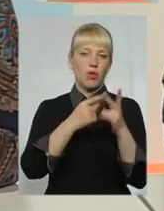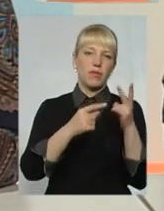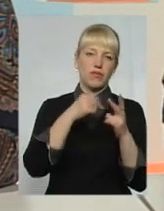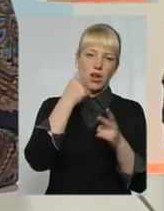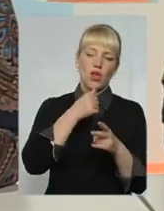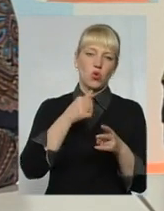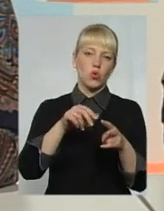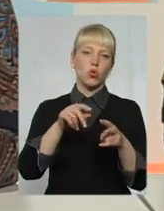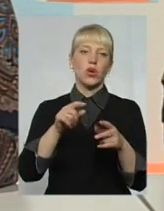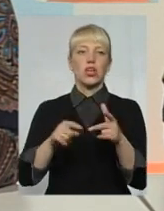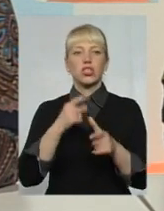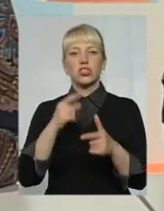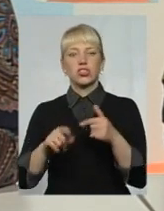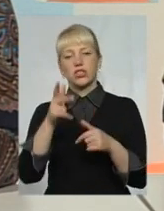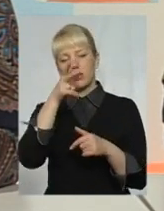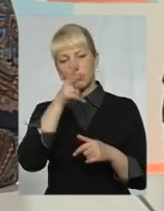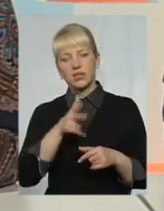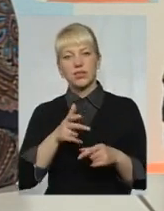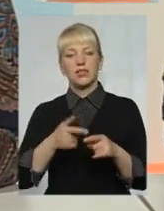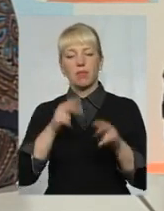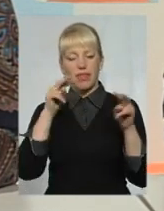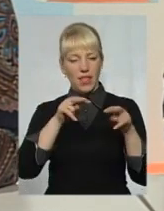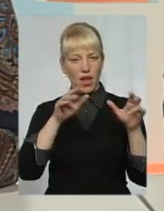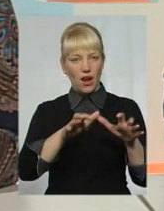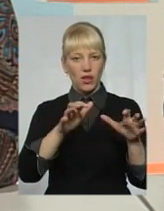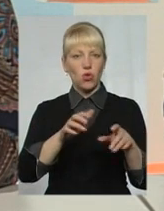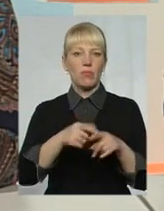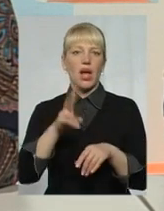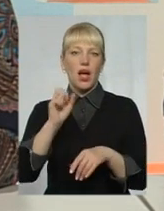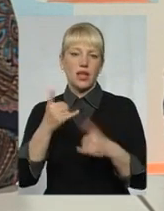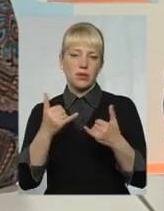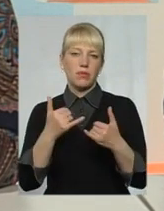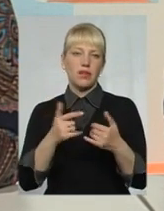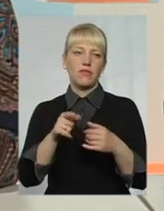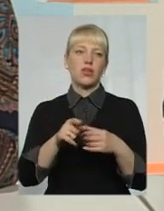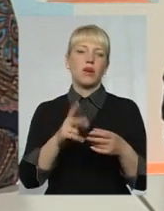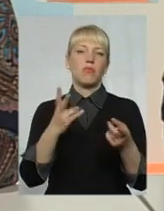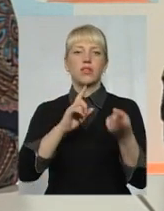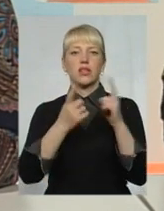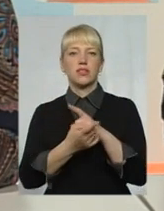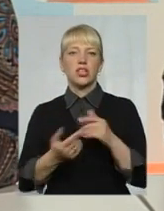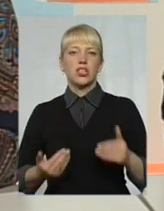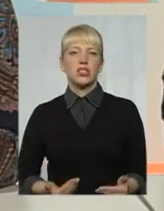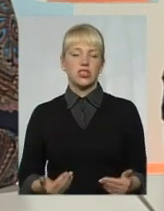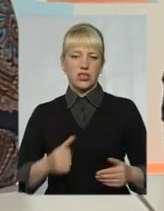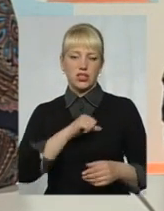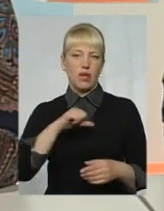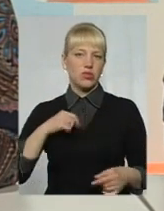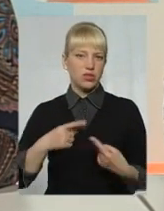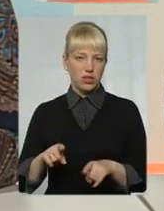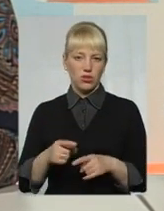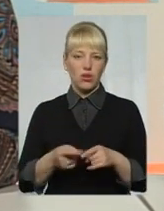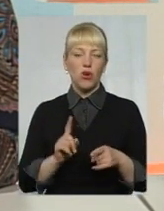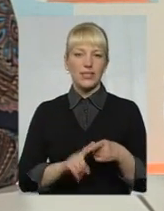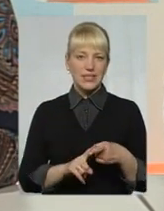чи три місяці під наглядом, а тут вона має стати вдруг жити самостійно. Тобто оце є